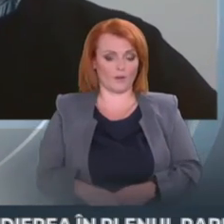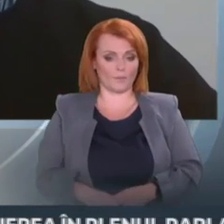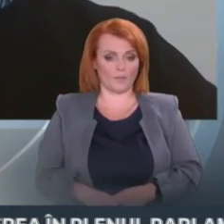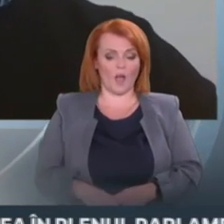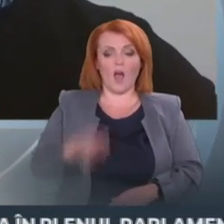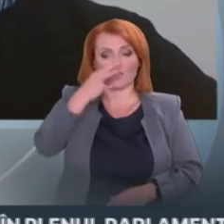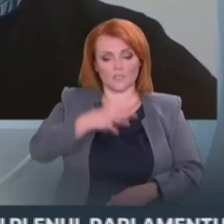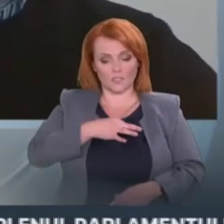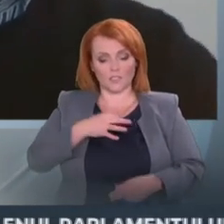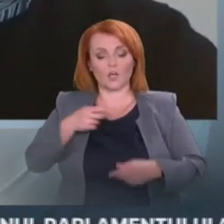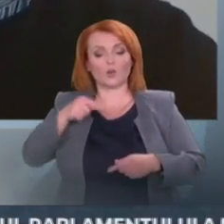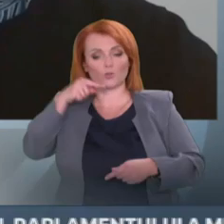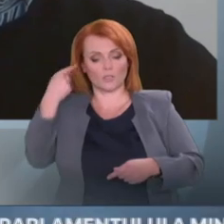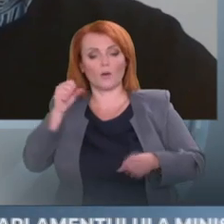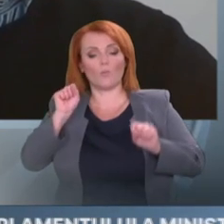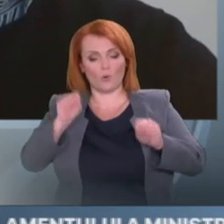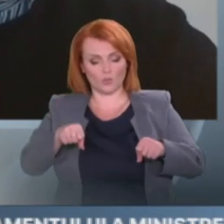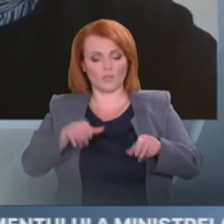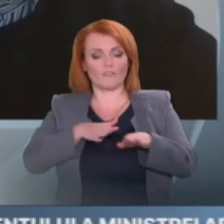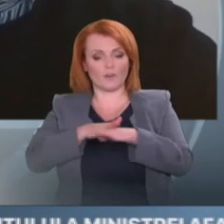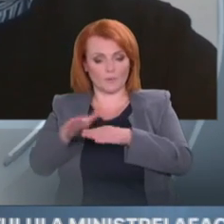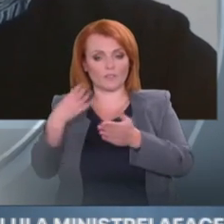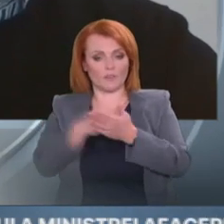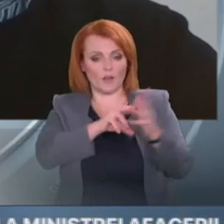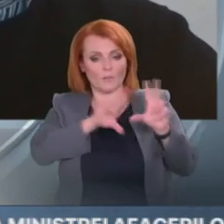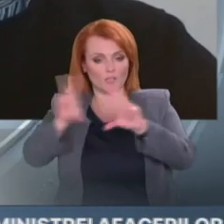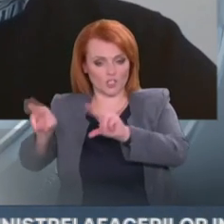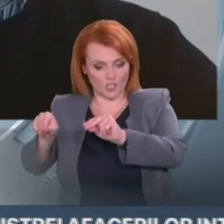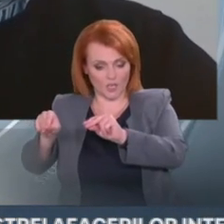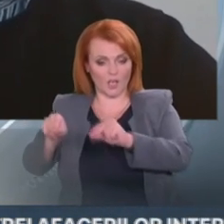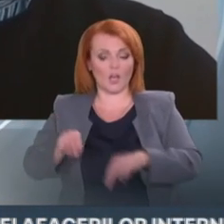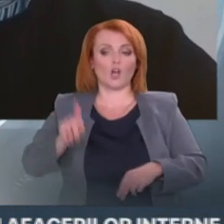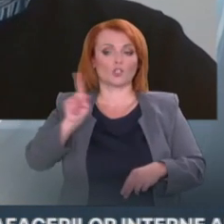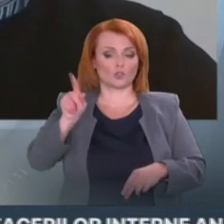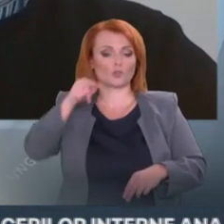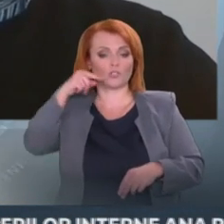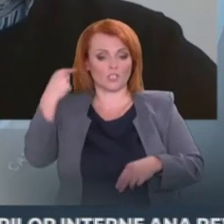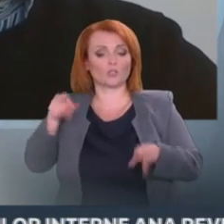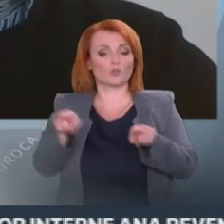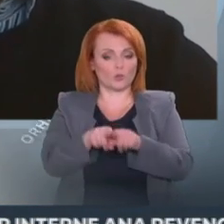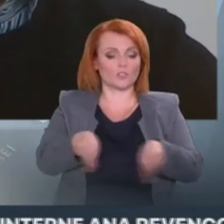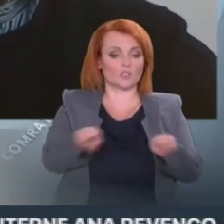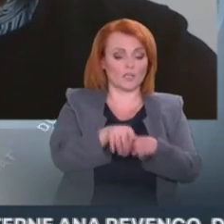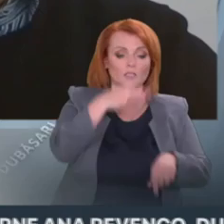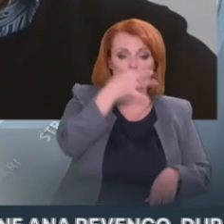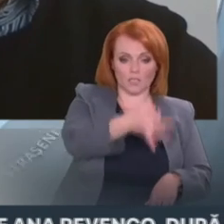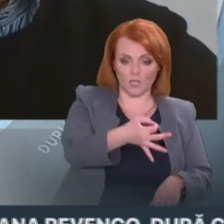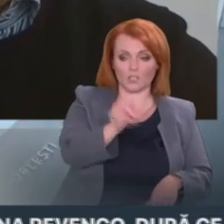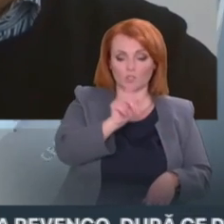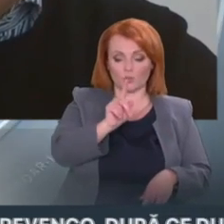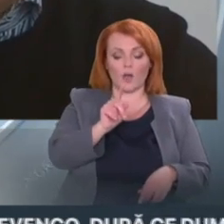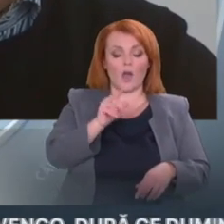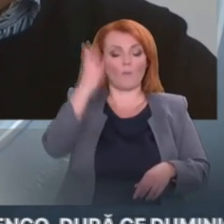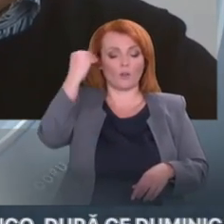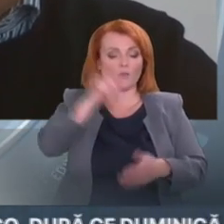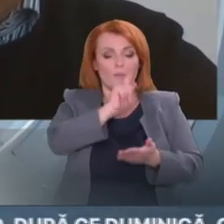promisiunea? Aici e întrebare dacă MoldovaGaz va reuși să îndepnească angajamentele